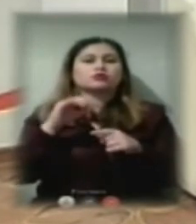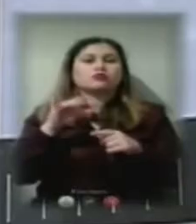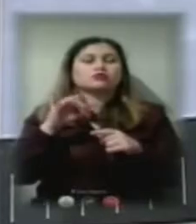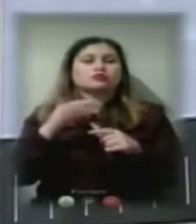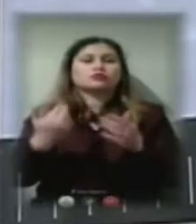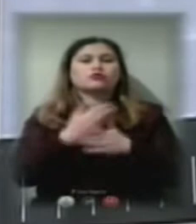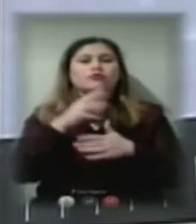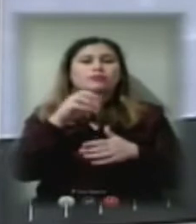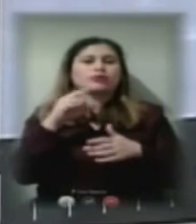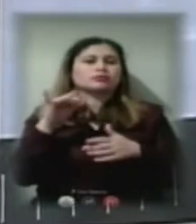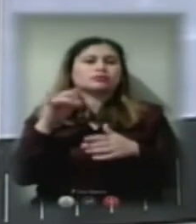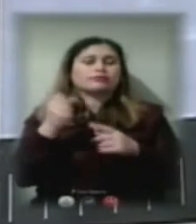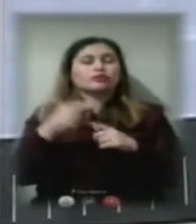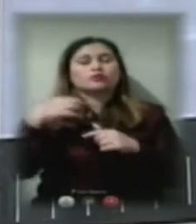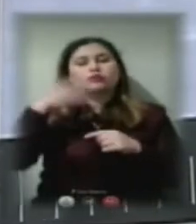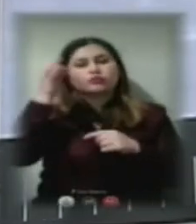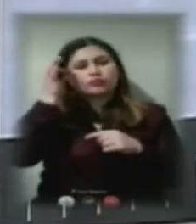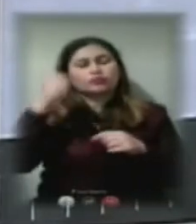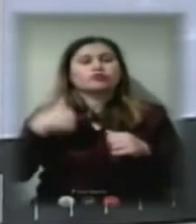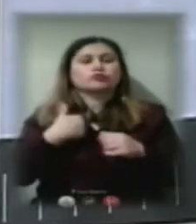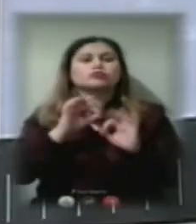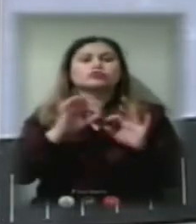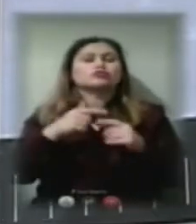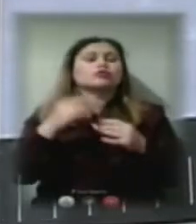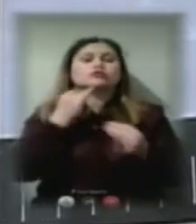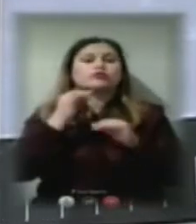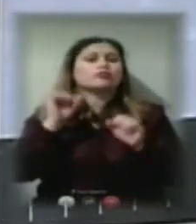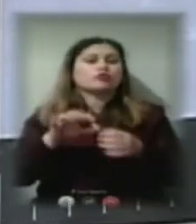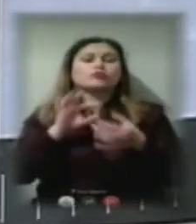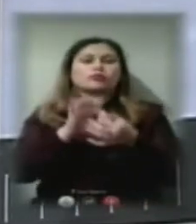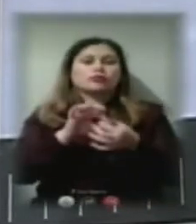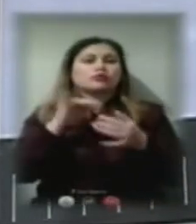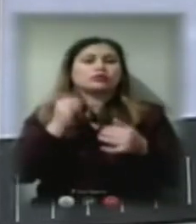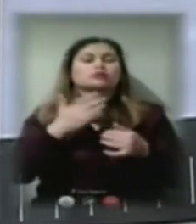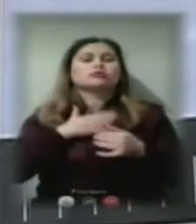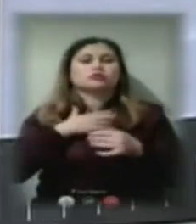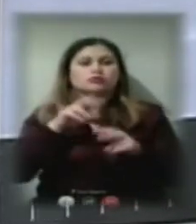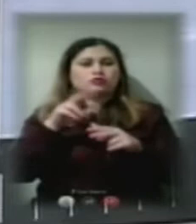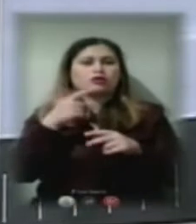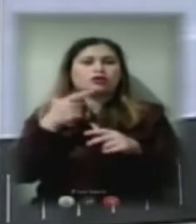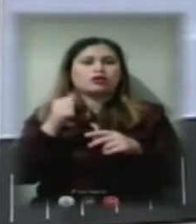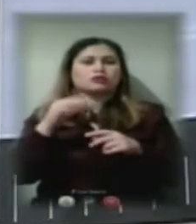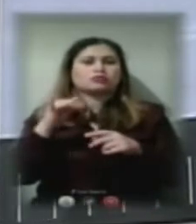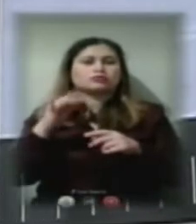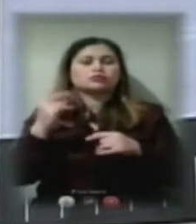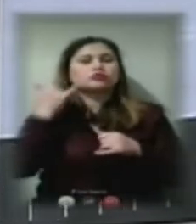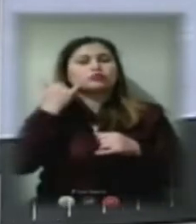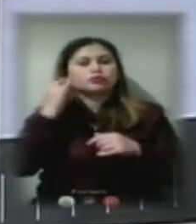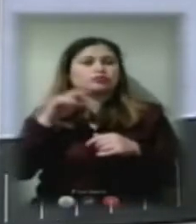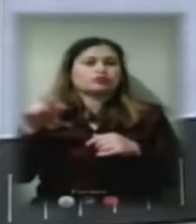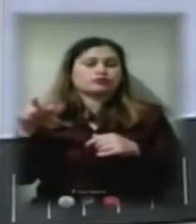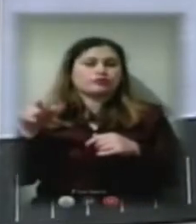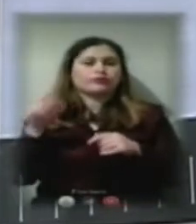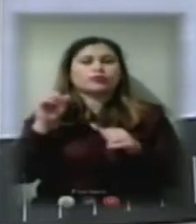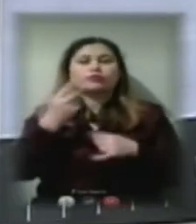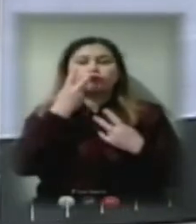І хочу нагадати, що до нашої розмови можуть приєднуватися і наші глядачі. За номерами телефонів, які ви будете бачити на своїх екранах,